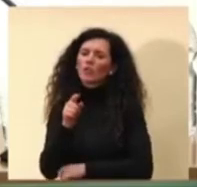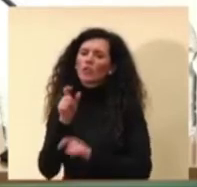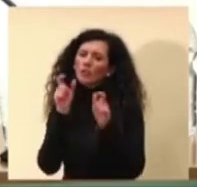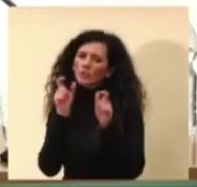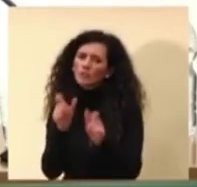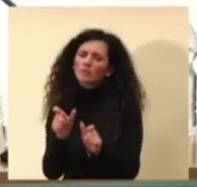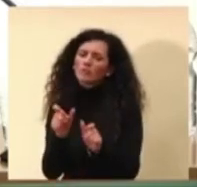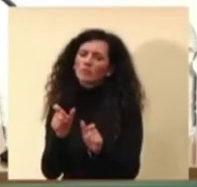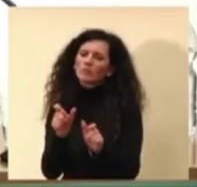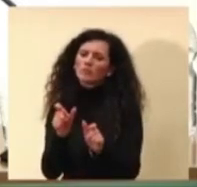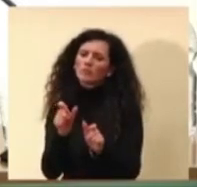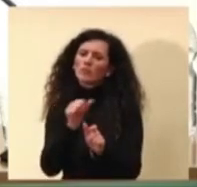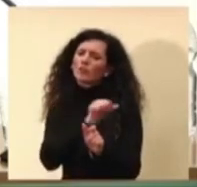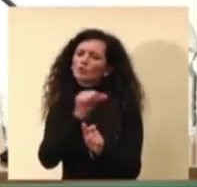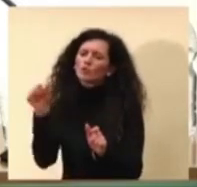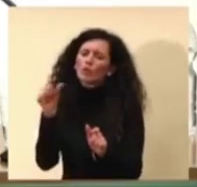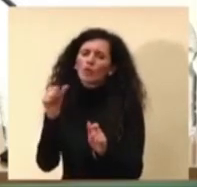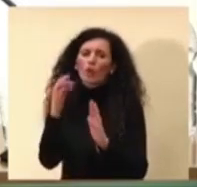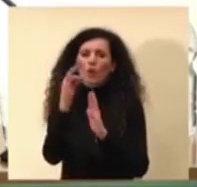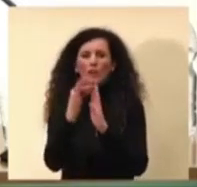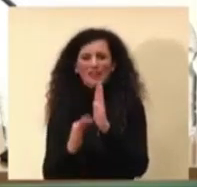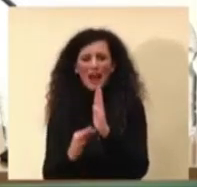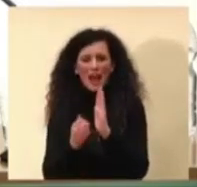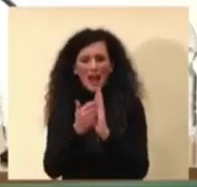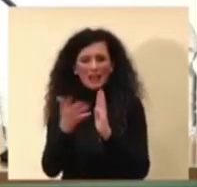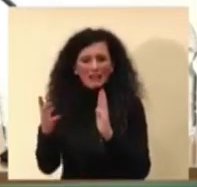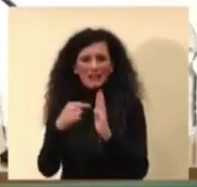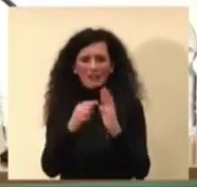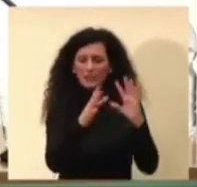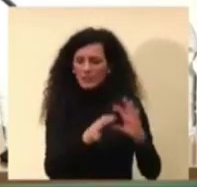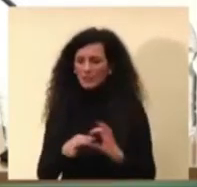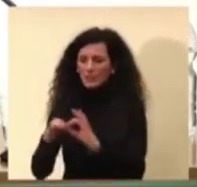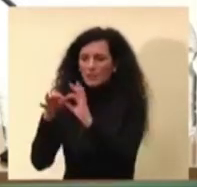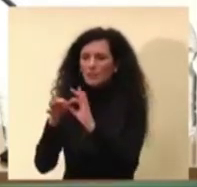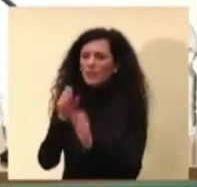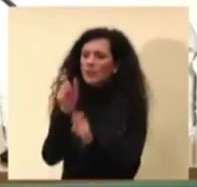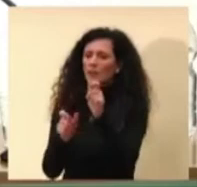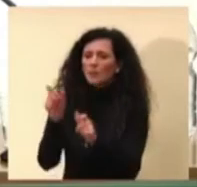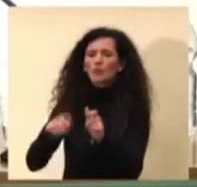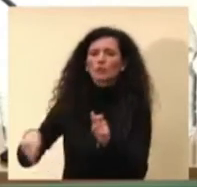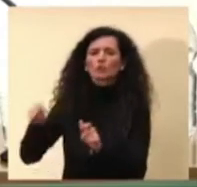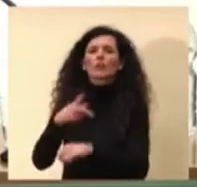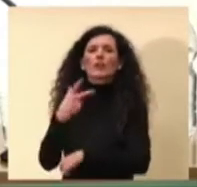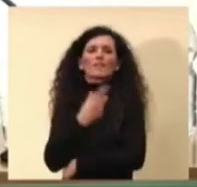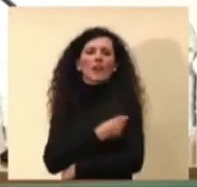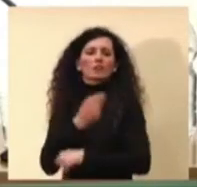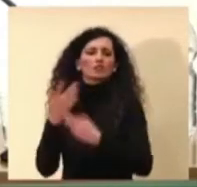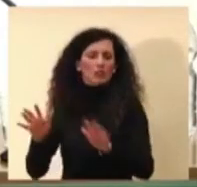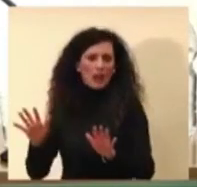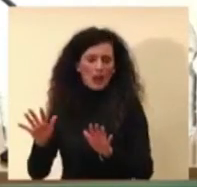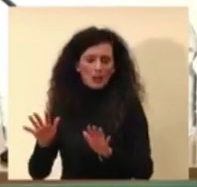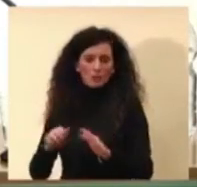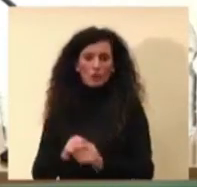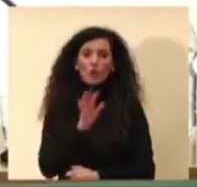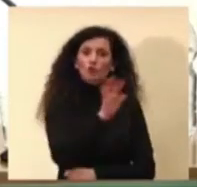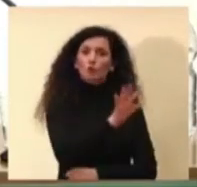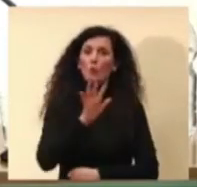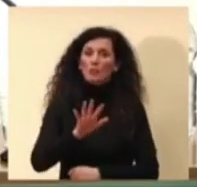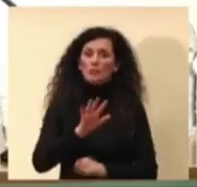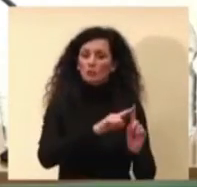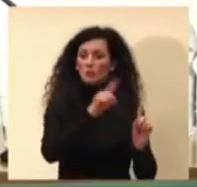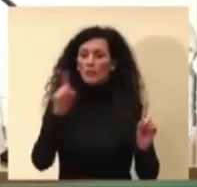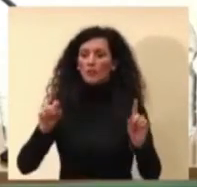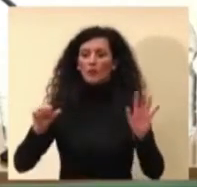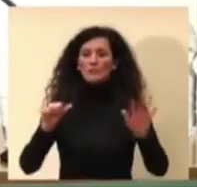dei dati relativi al numero di soggetti vaccinati. dai 55 ai 65